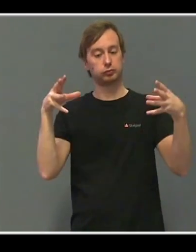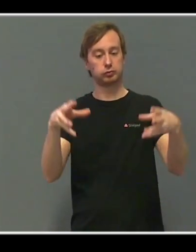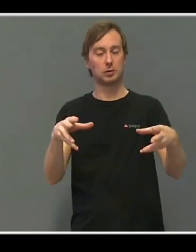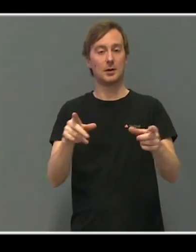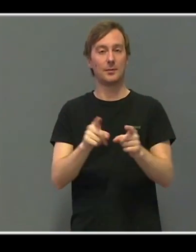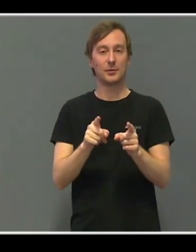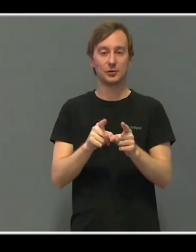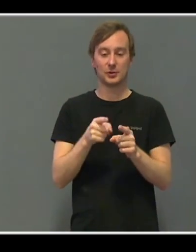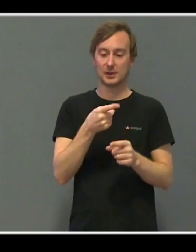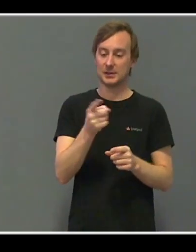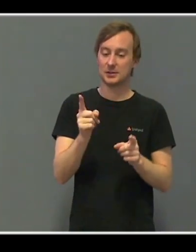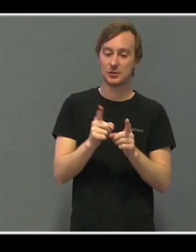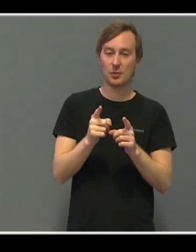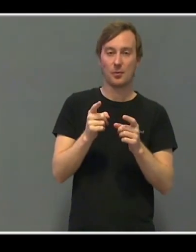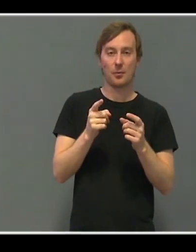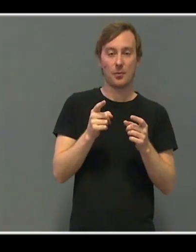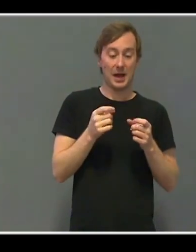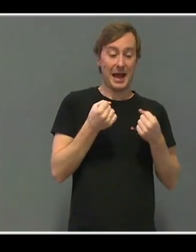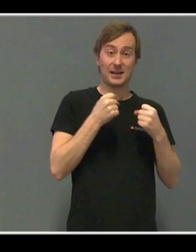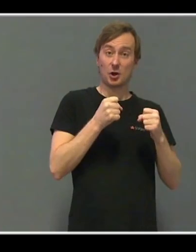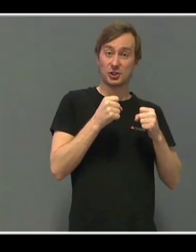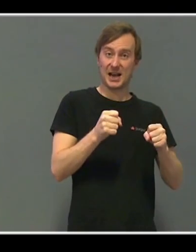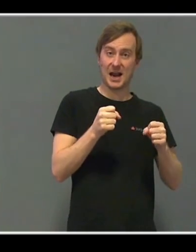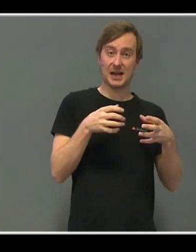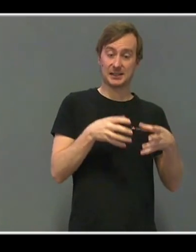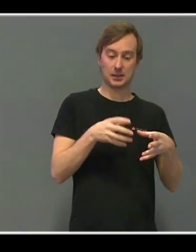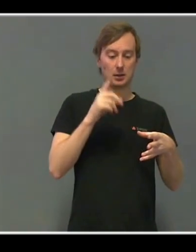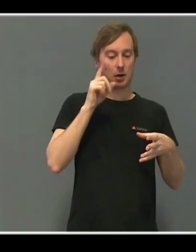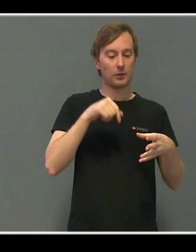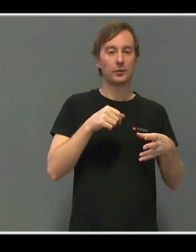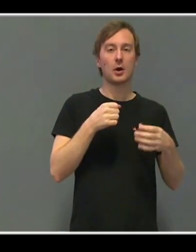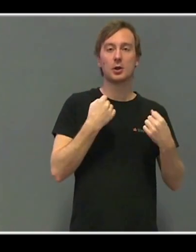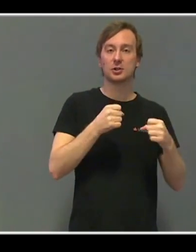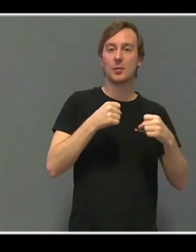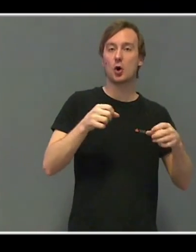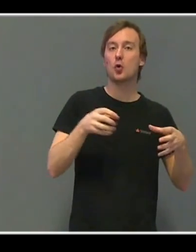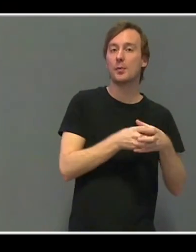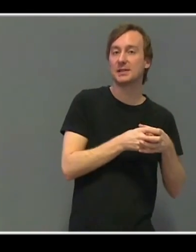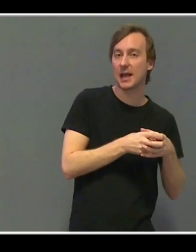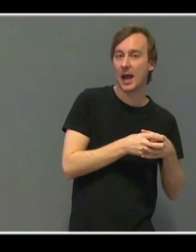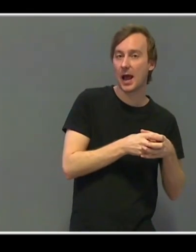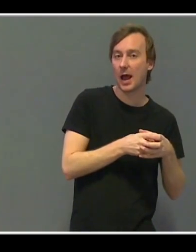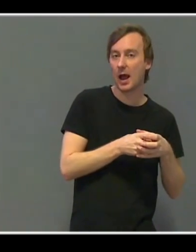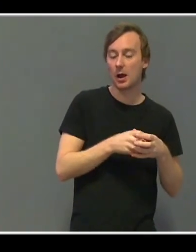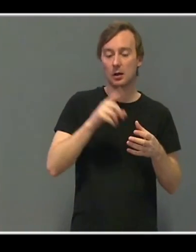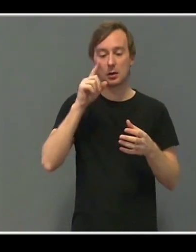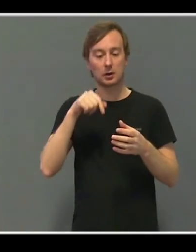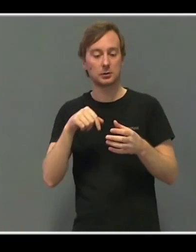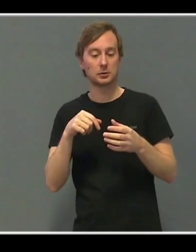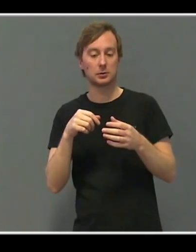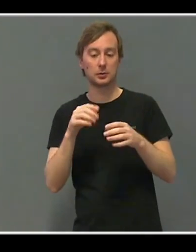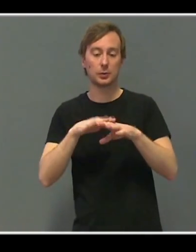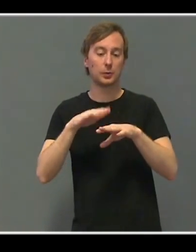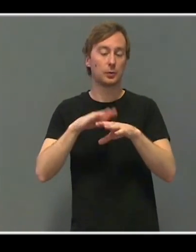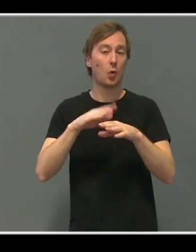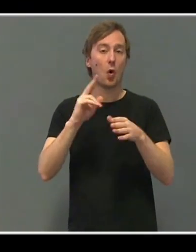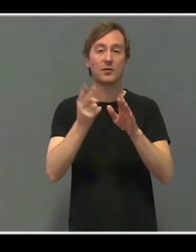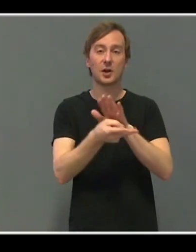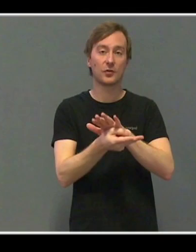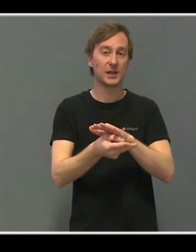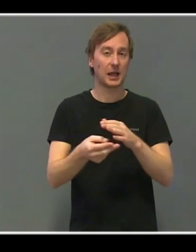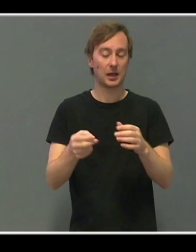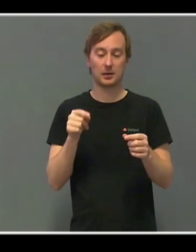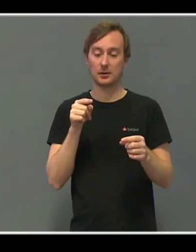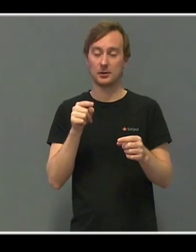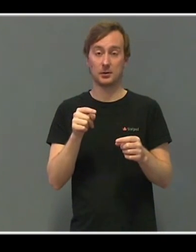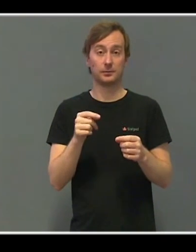engasjerte i dette til å være med i arrangementkomiteen. Ha en overnatting. Ha en skikkelig happening på skolen. Det vet jeg noen har gjort. Med stor